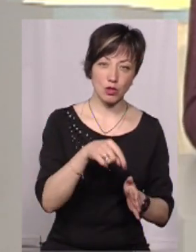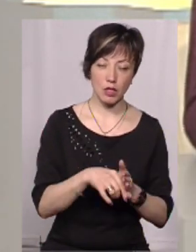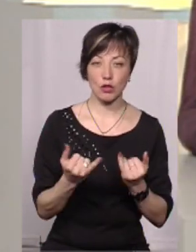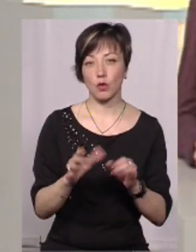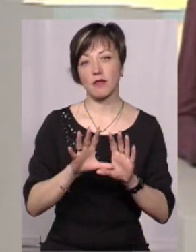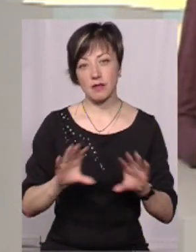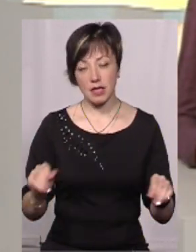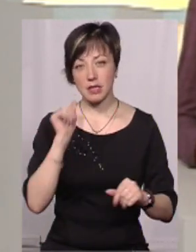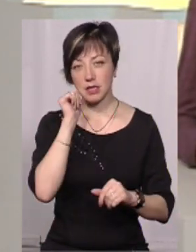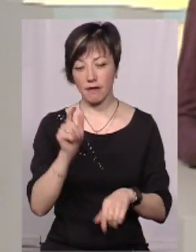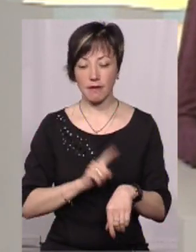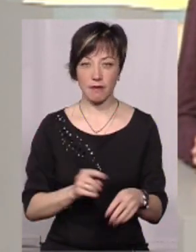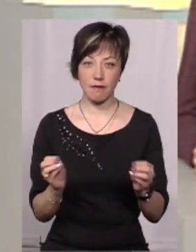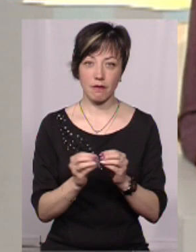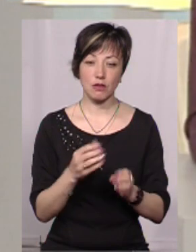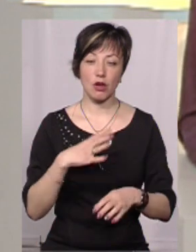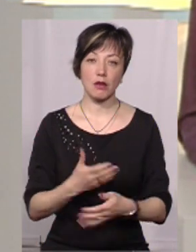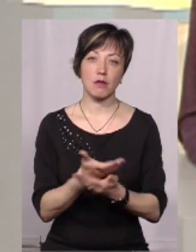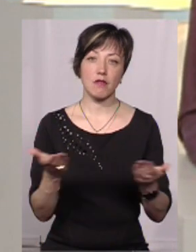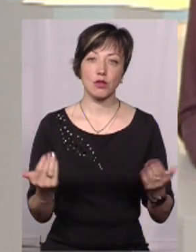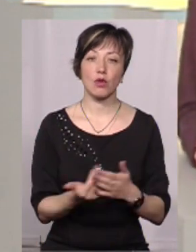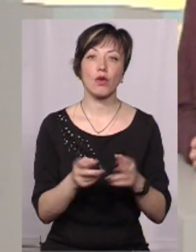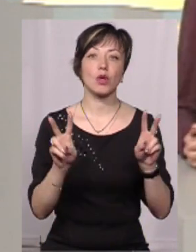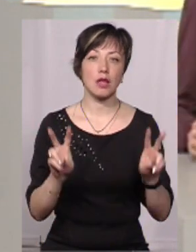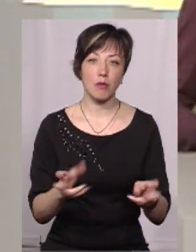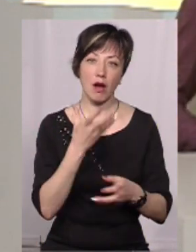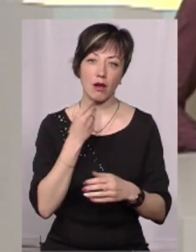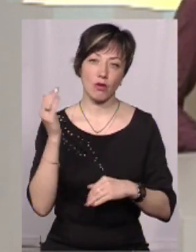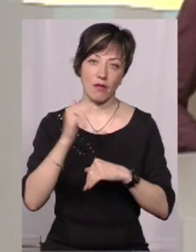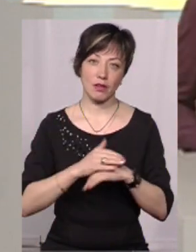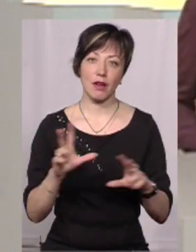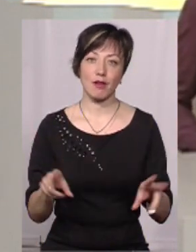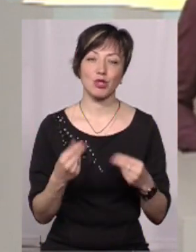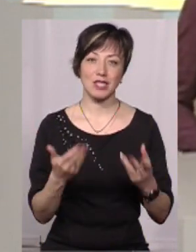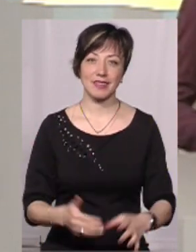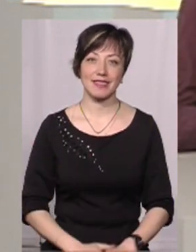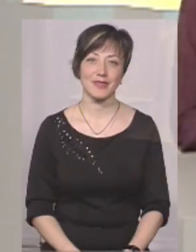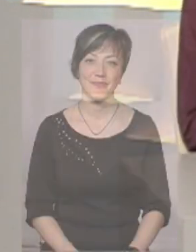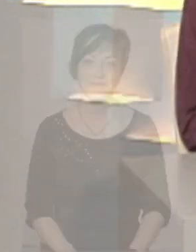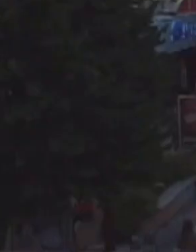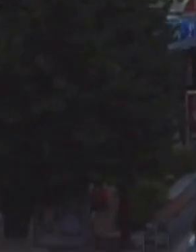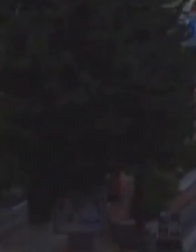На сьогодні це все. Завтра у цій же порі чекатимемо вас з новою темою. Гарного вечора. Нехай щастить!